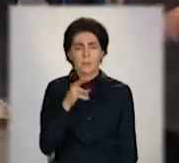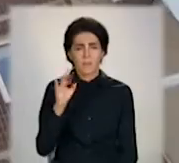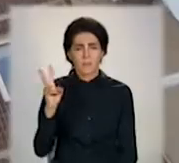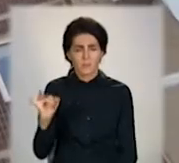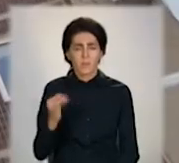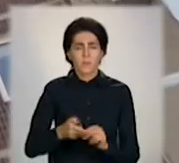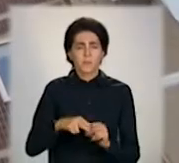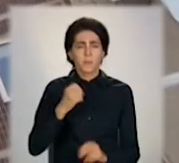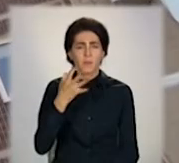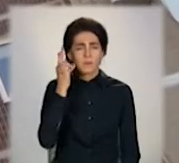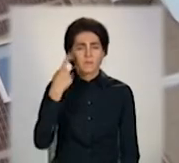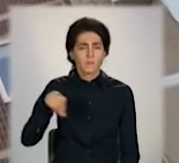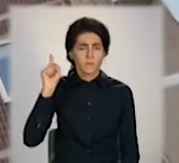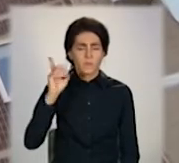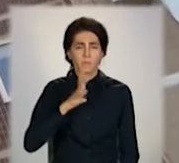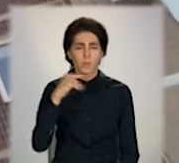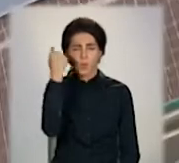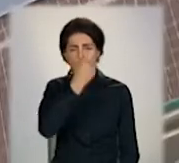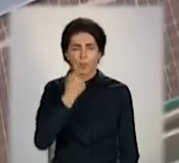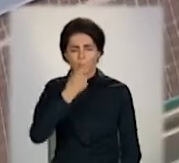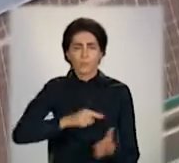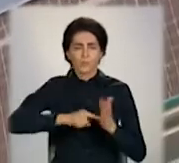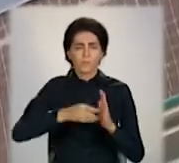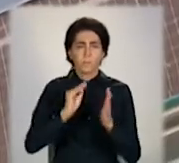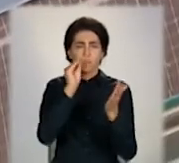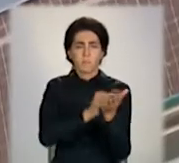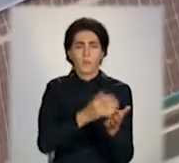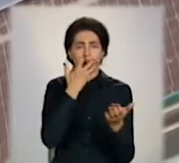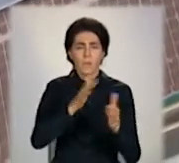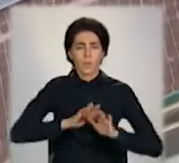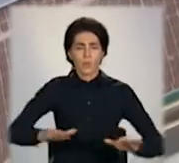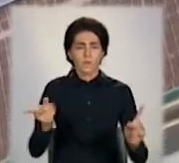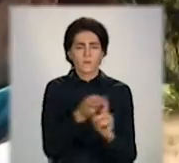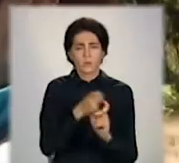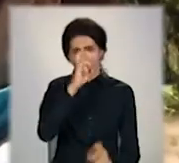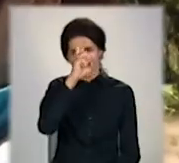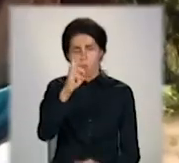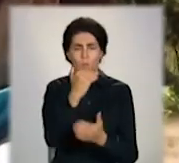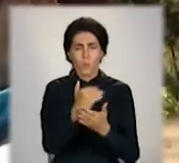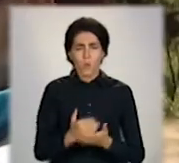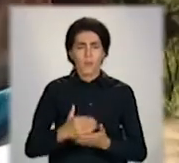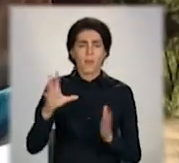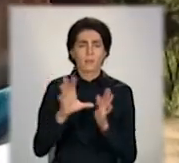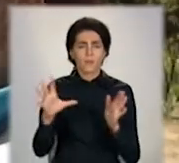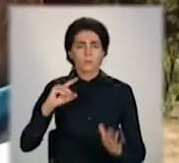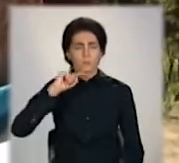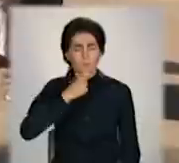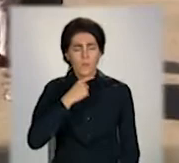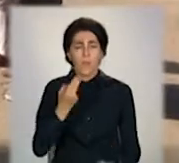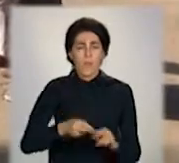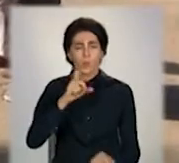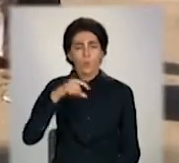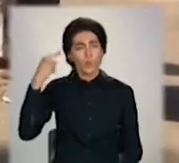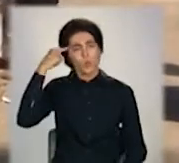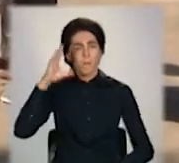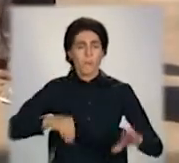років тому встановили індивідуальні пункти теплопостачання за державною програмою енергозбереження. Люди думали, виграють